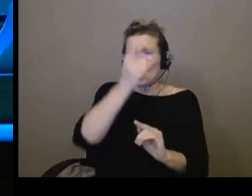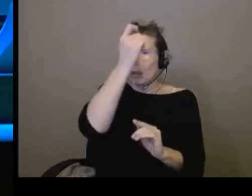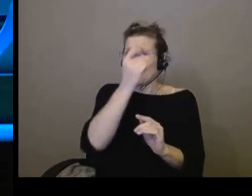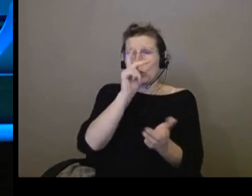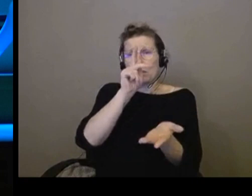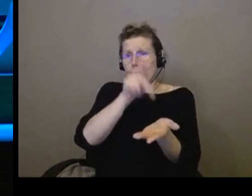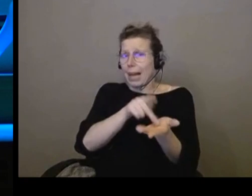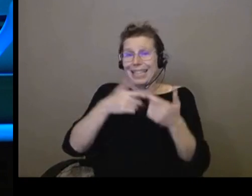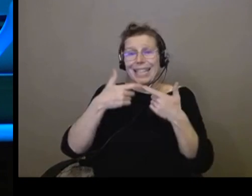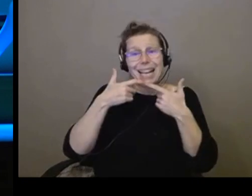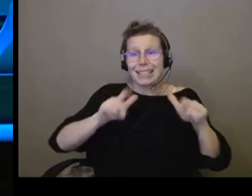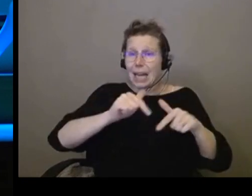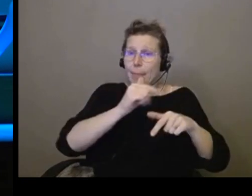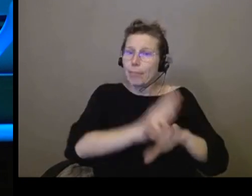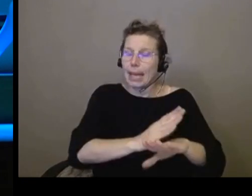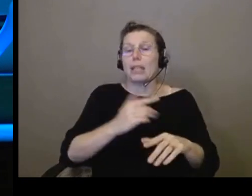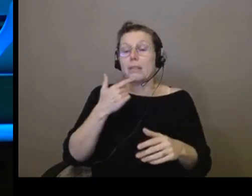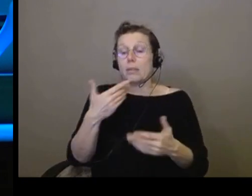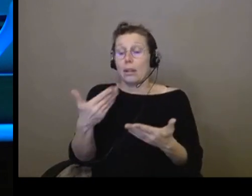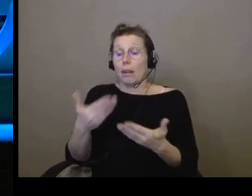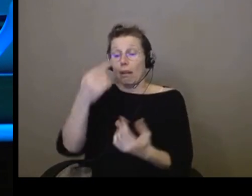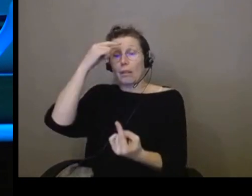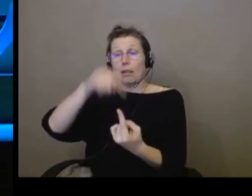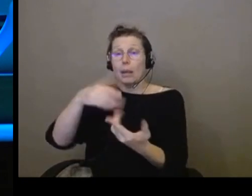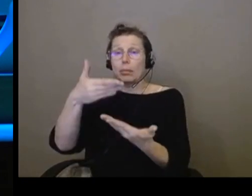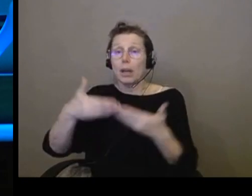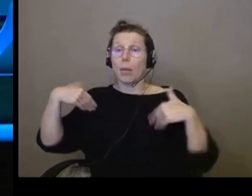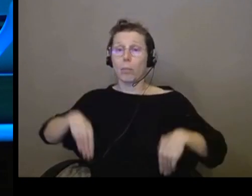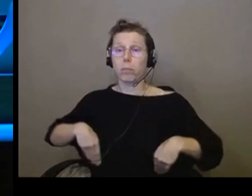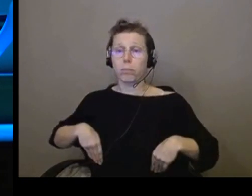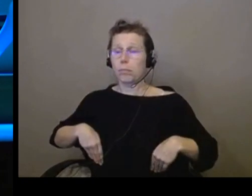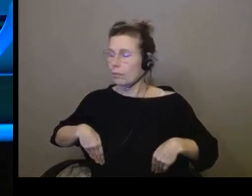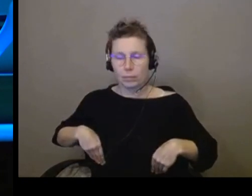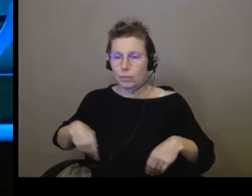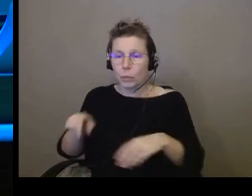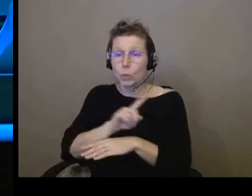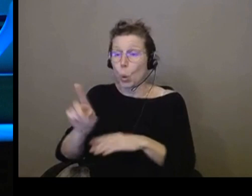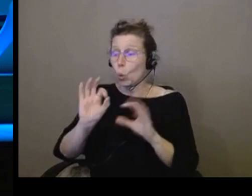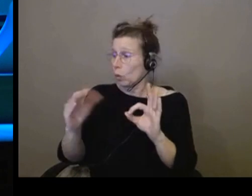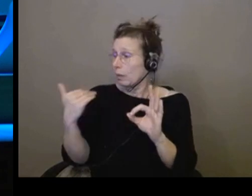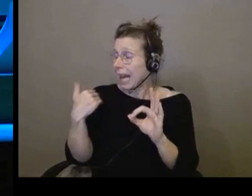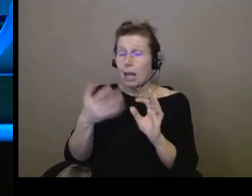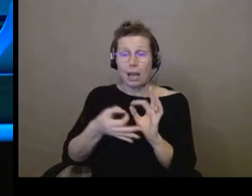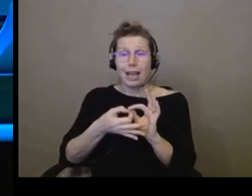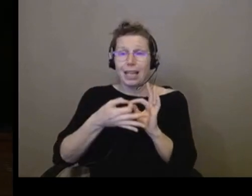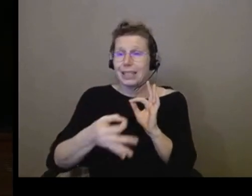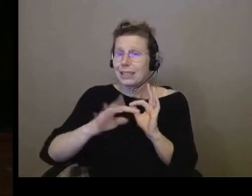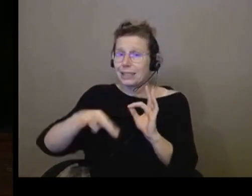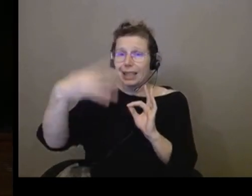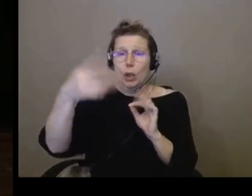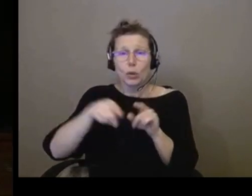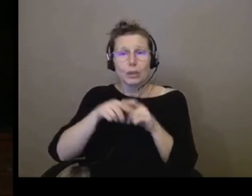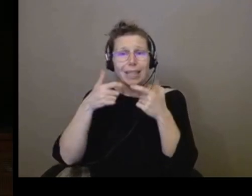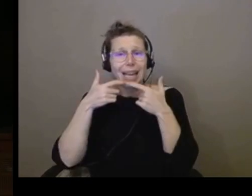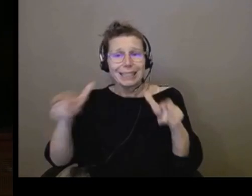sujet-là, on n'a pas rien fait. La 14 a été ouverte en 1998 elle est totalement accessible et là, en totale autonomie. Et vocalisée, puisque je voudrais qu'on revienne vite